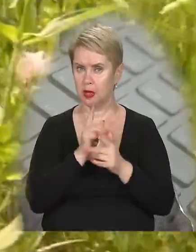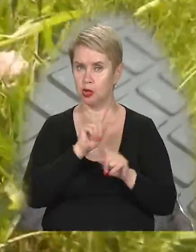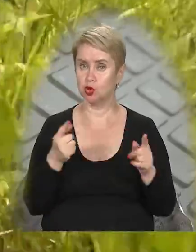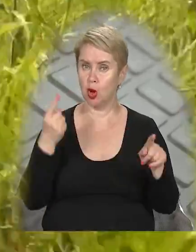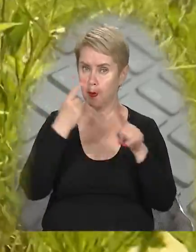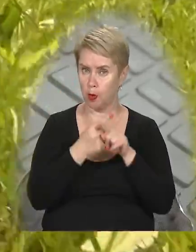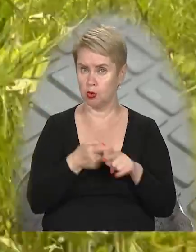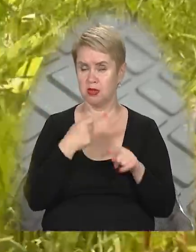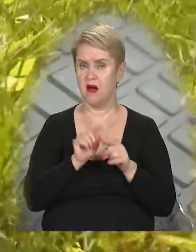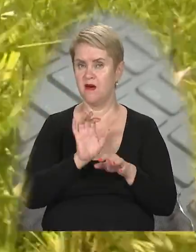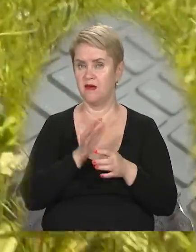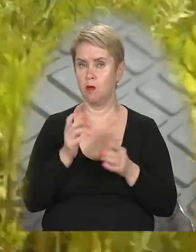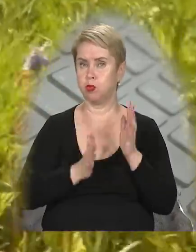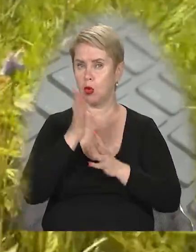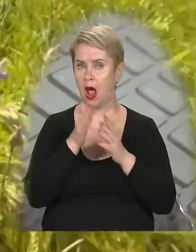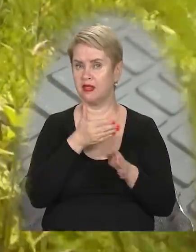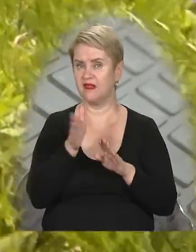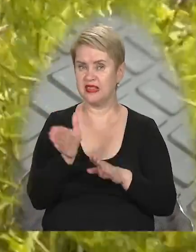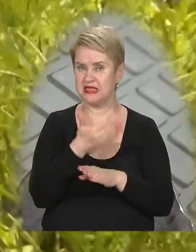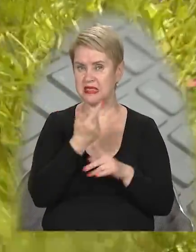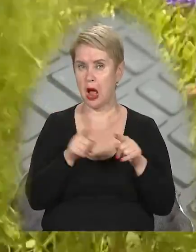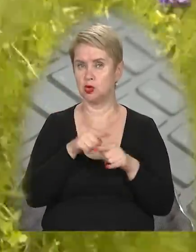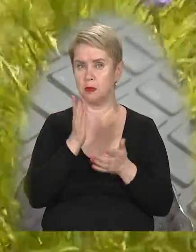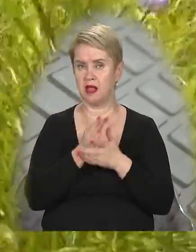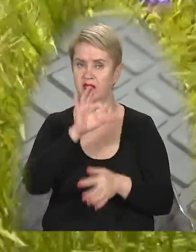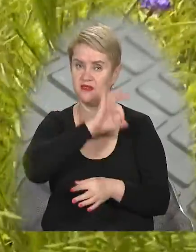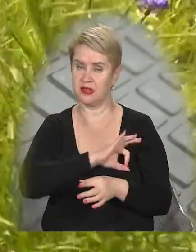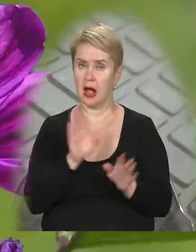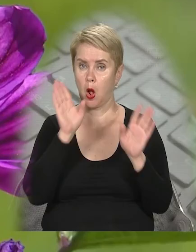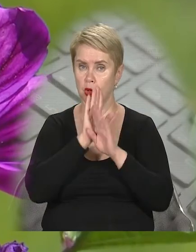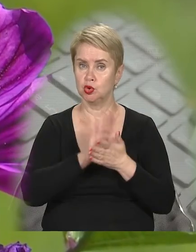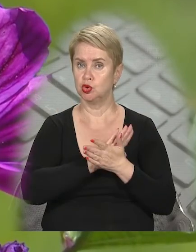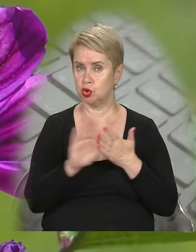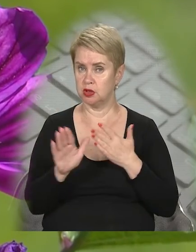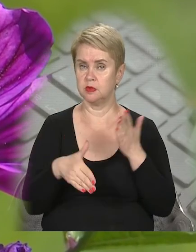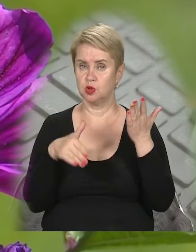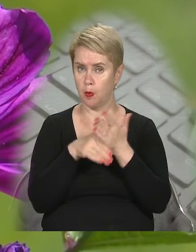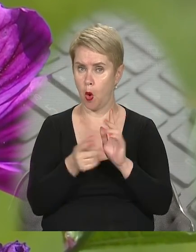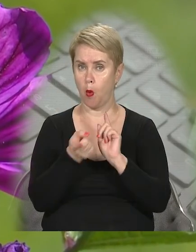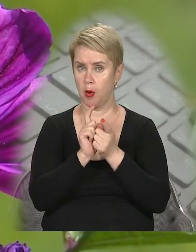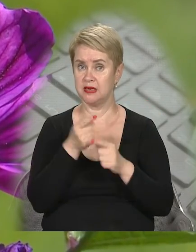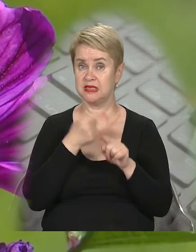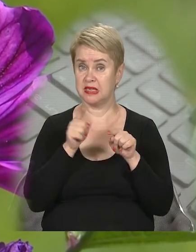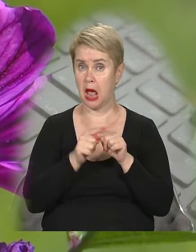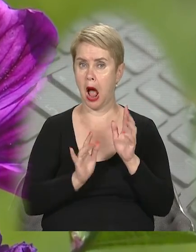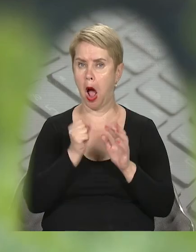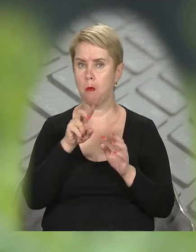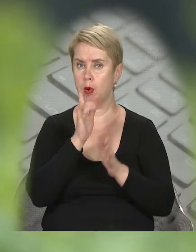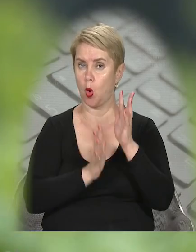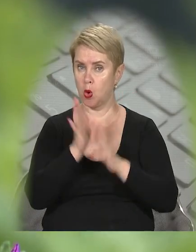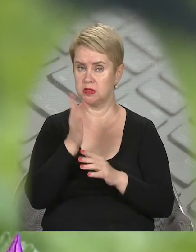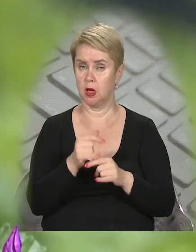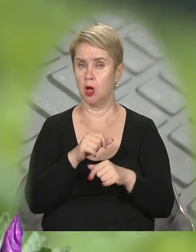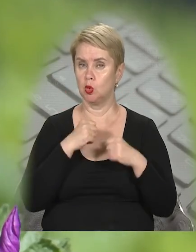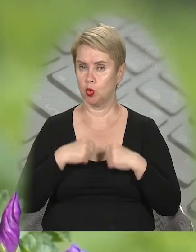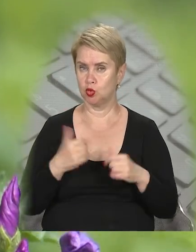плюс, адже буквально витісняють бур'яни, що може стати ефективним та екологічно чистим способом боротьби з тією ж амброзією. До